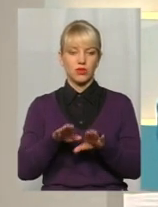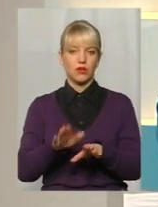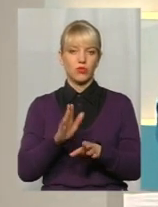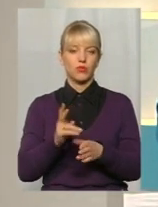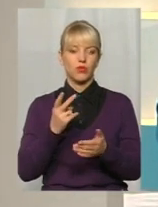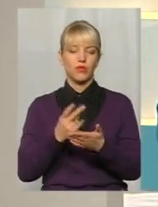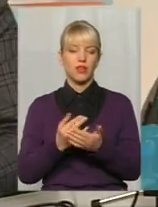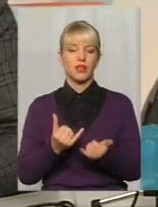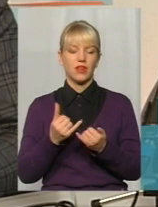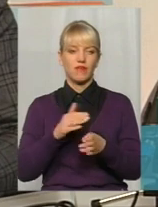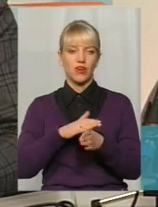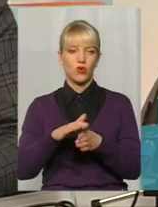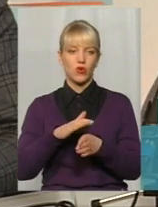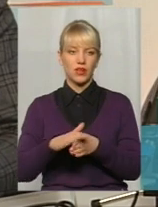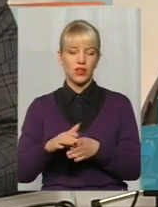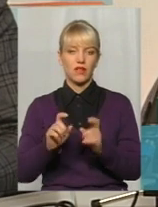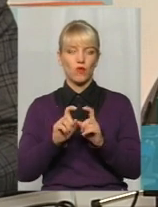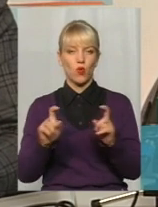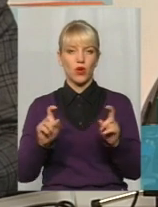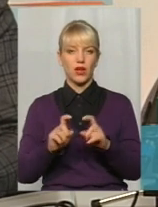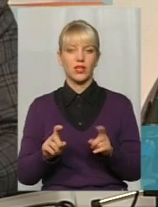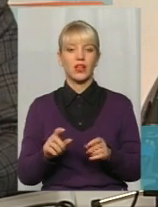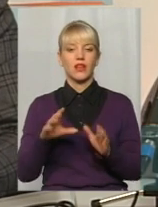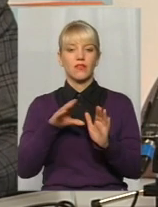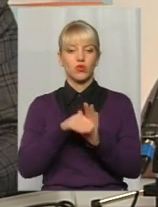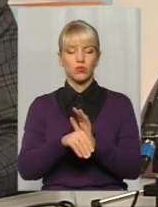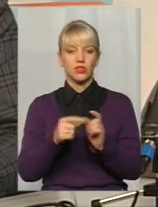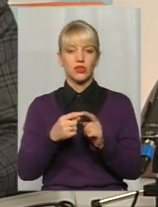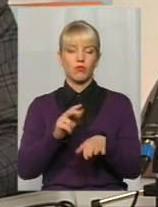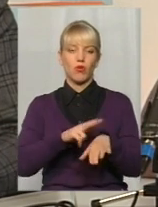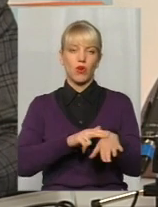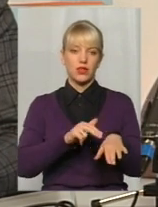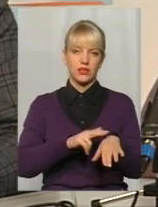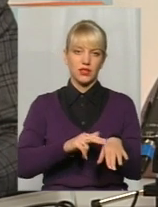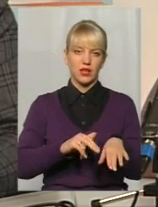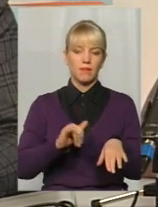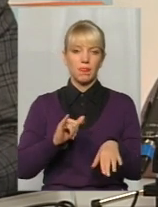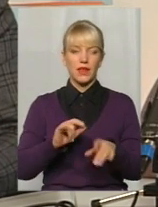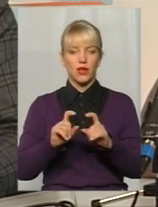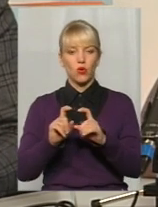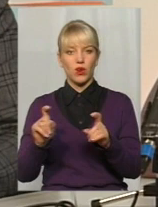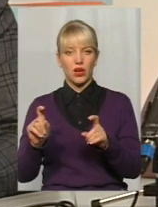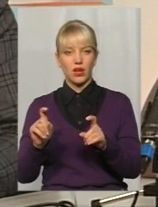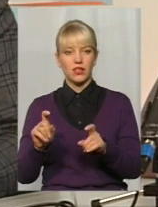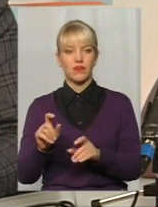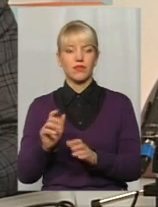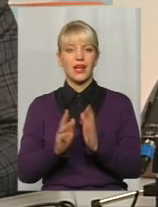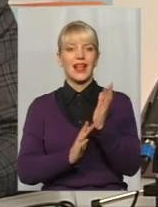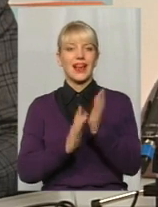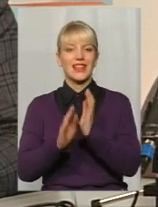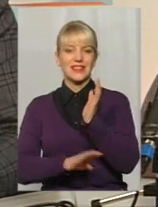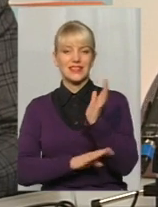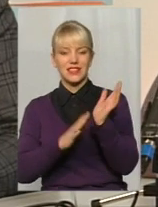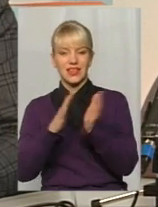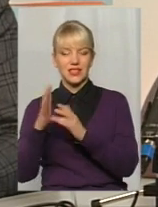виконання відповідні органи, в тому числі, і до органів поліції, і до органів лісництва, там,